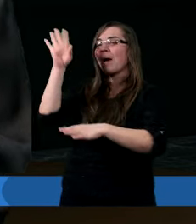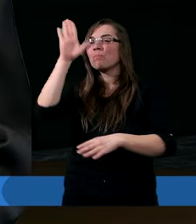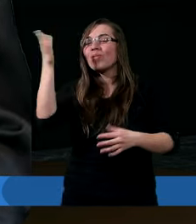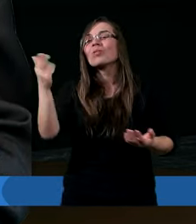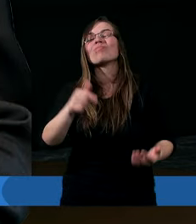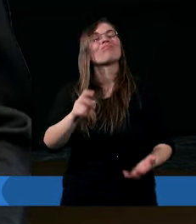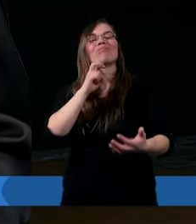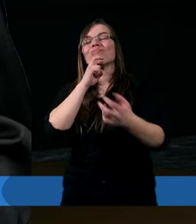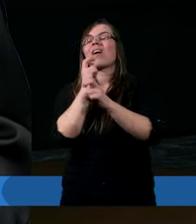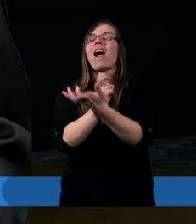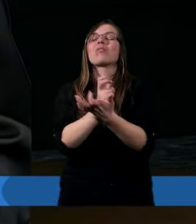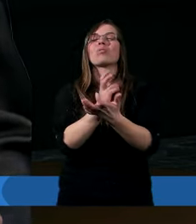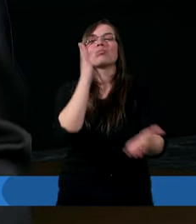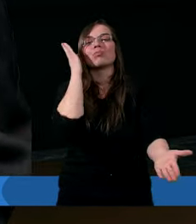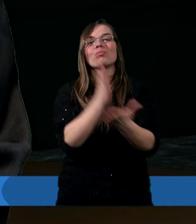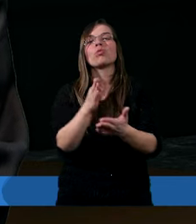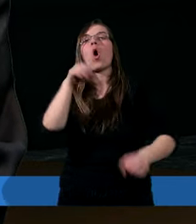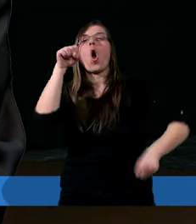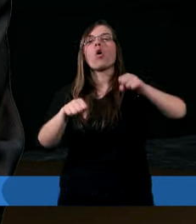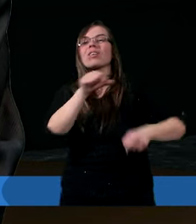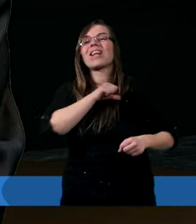no to automatycznie się osądzamy.